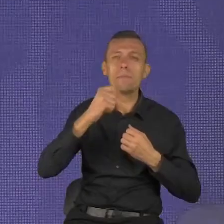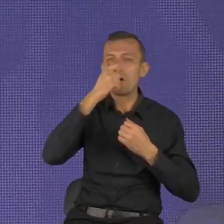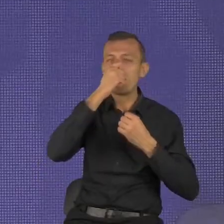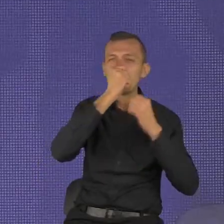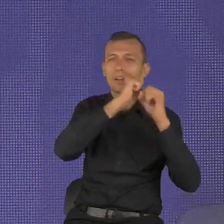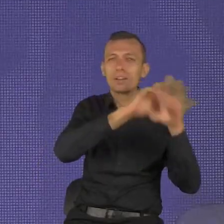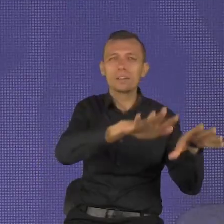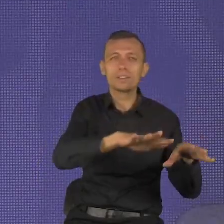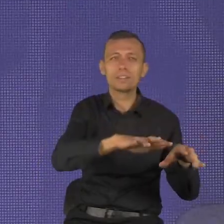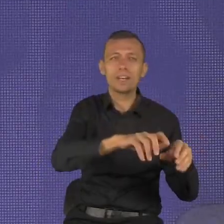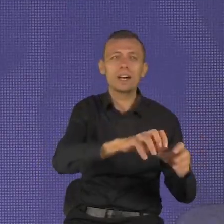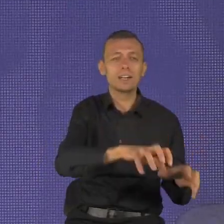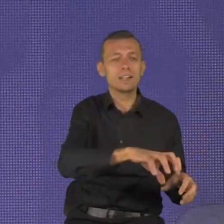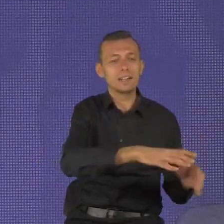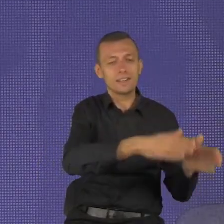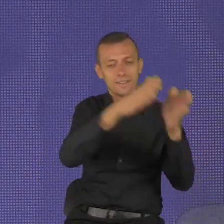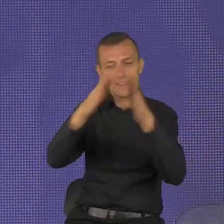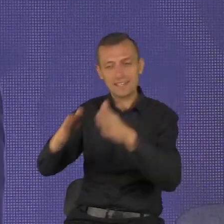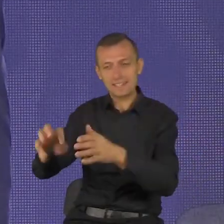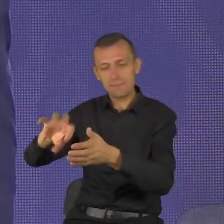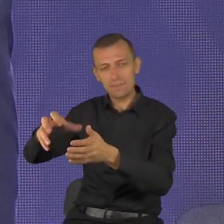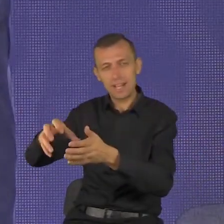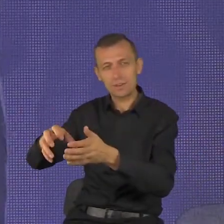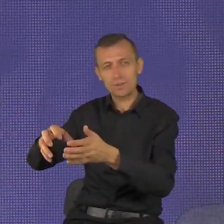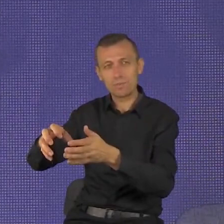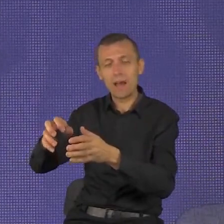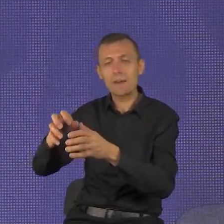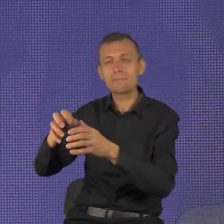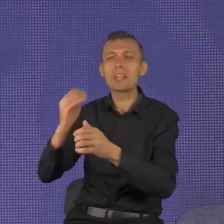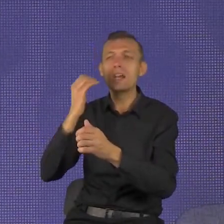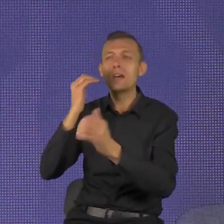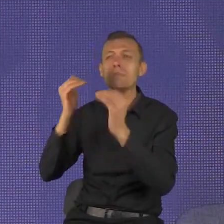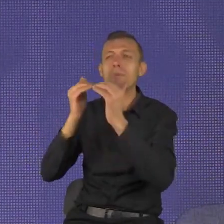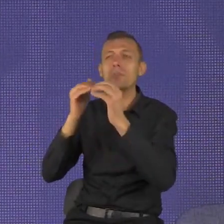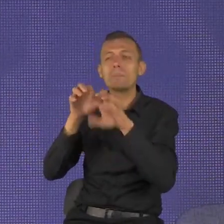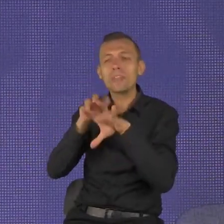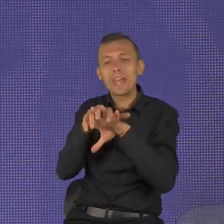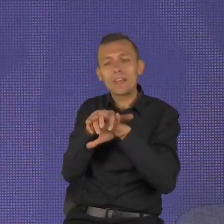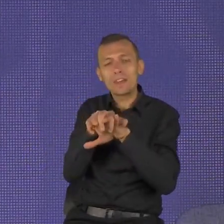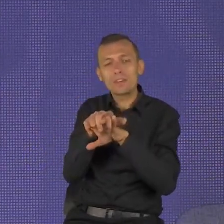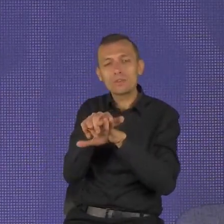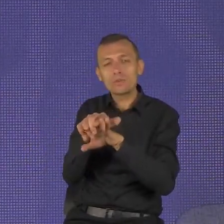a jeśli jesteś żółwiem, to chowasz się do swojego pancerza. Pancerza.